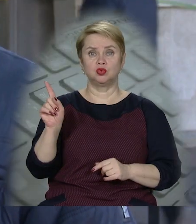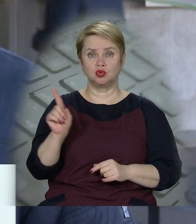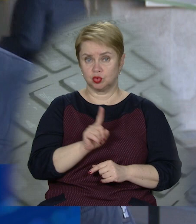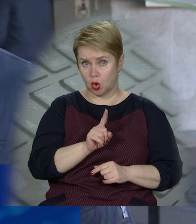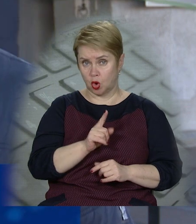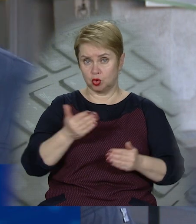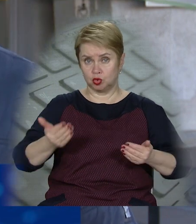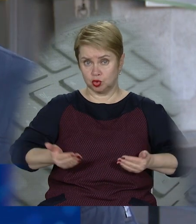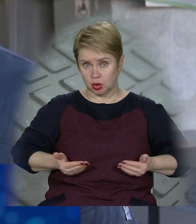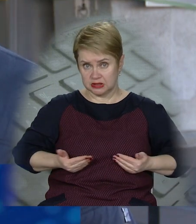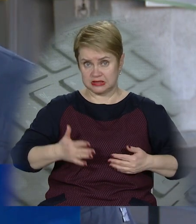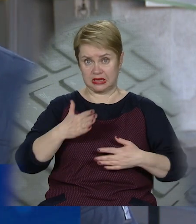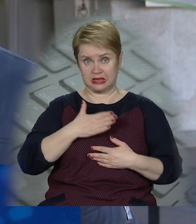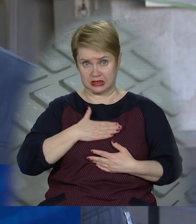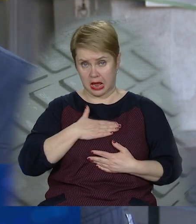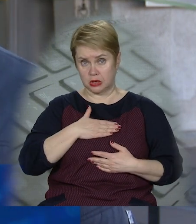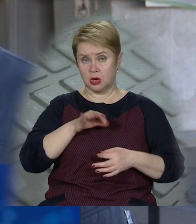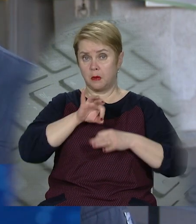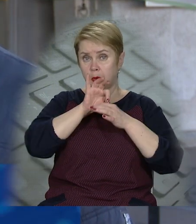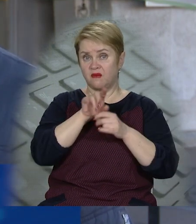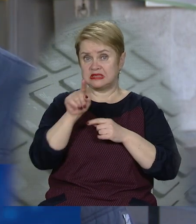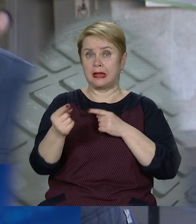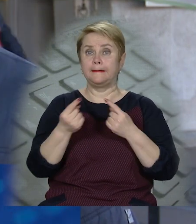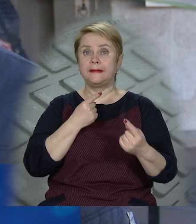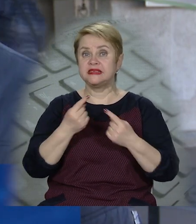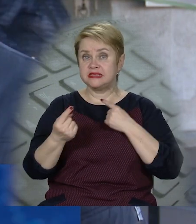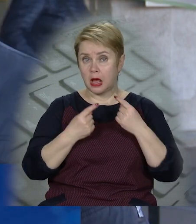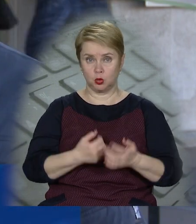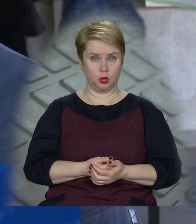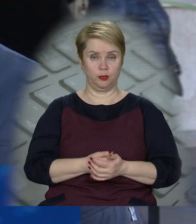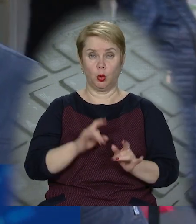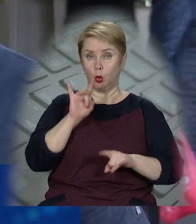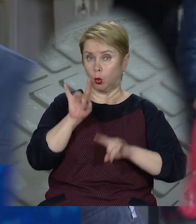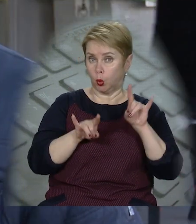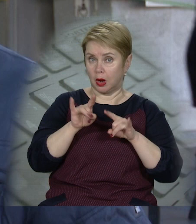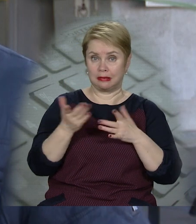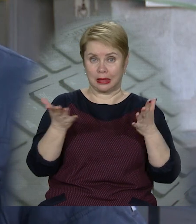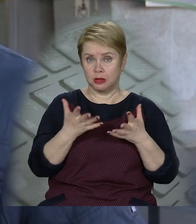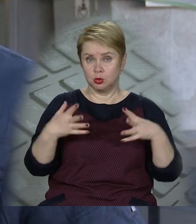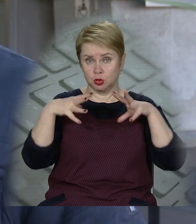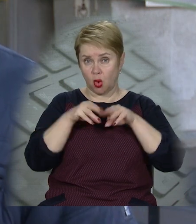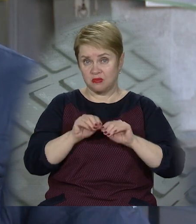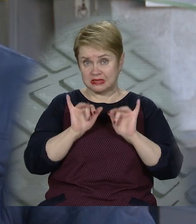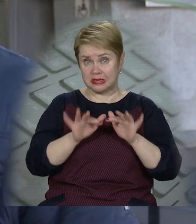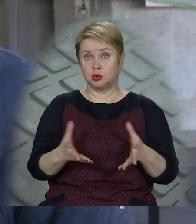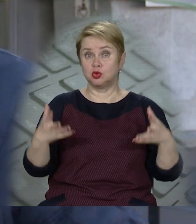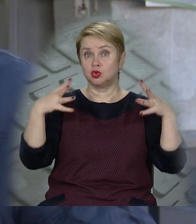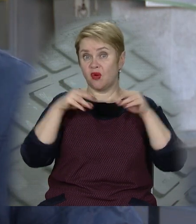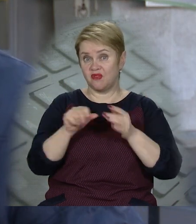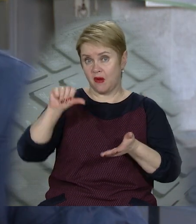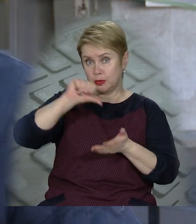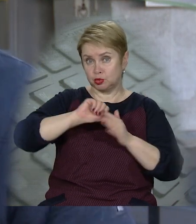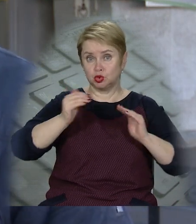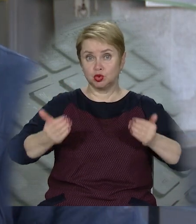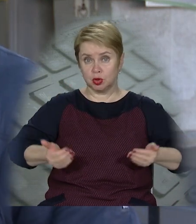жильці і наш мастер проведуть з нею бесіду. Уговорять її на якісь совмістні дії. І совмістні дії в